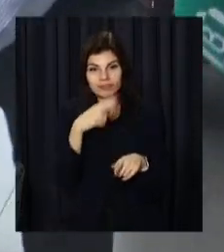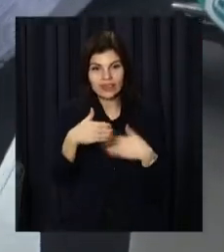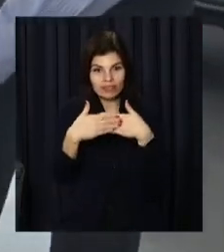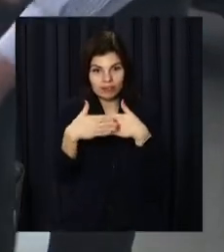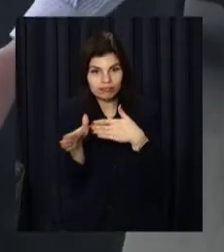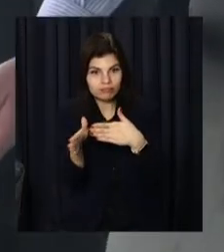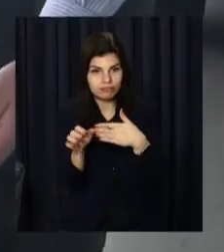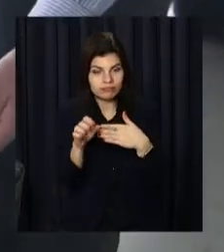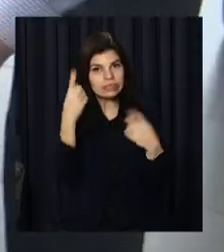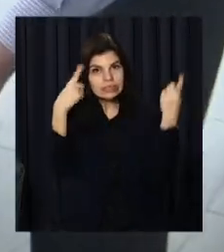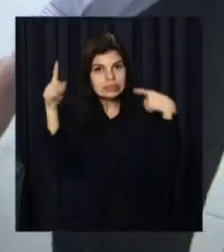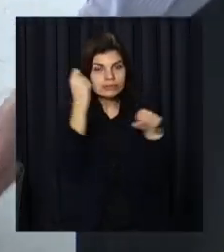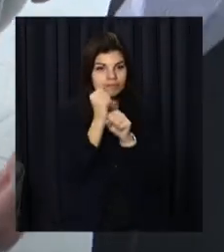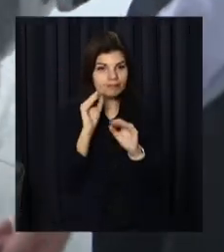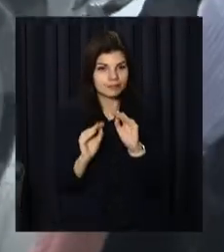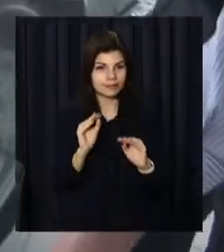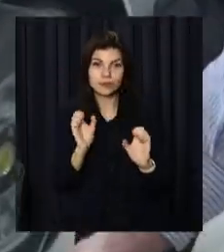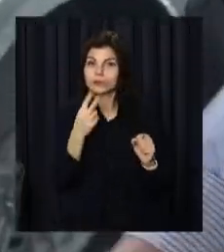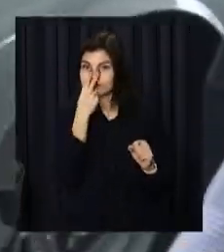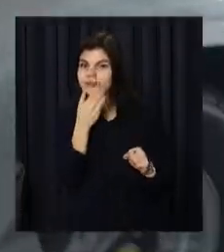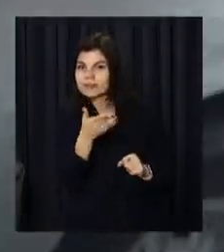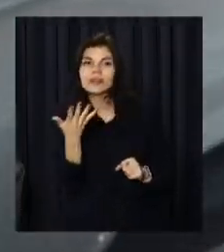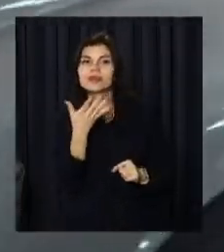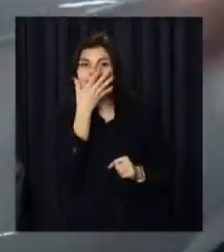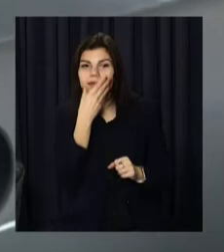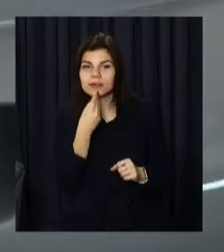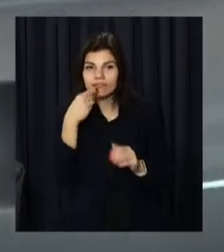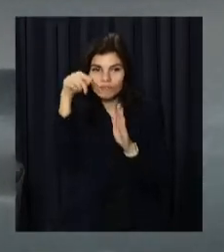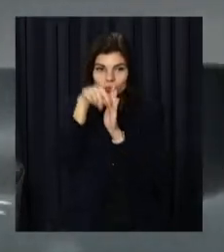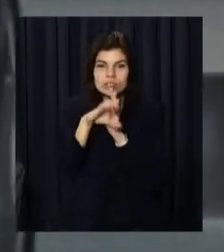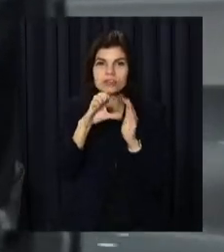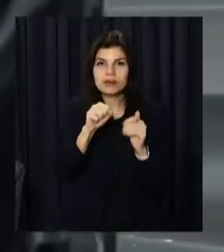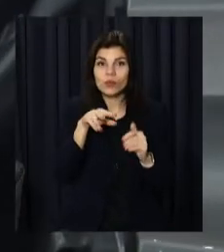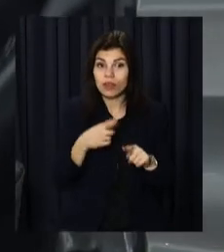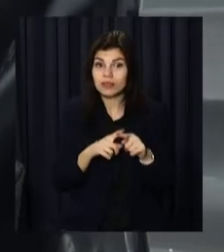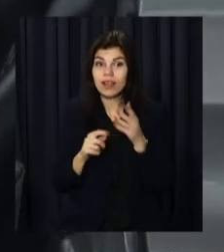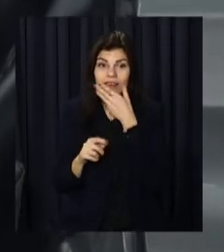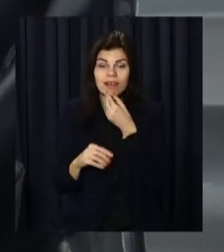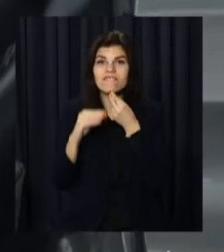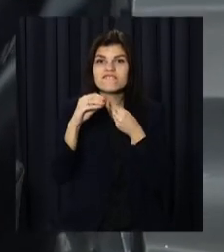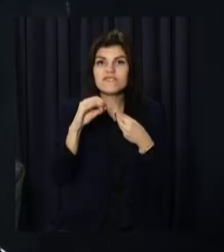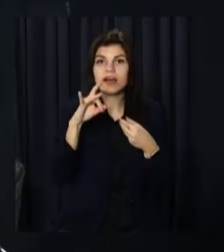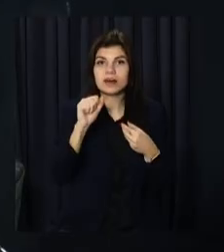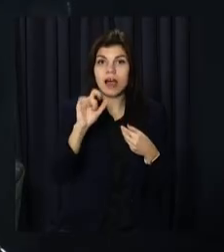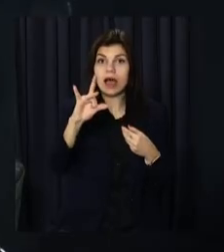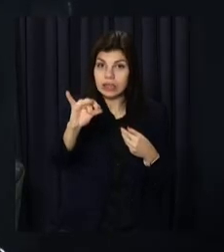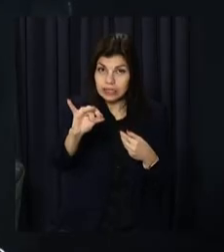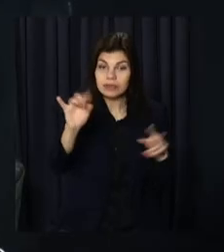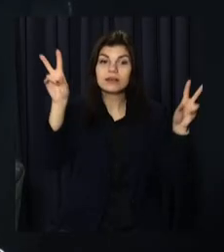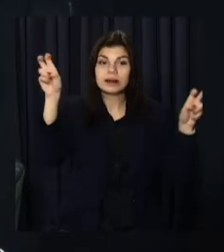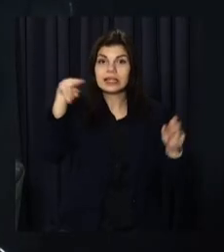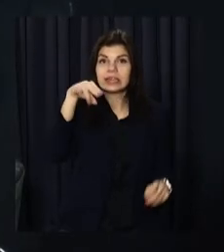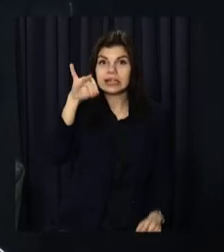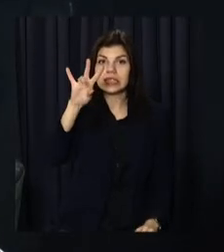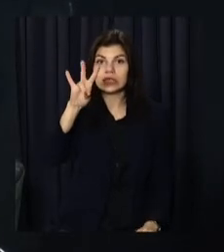відкриваються. Можете подивитися, який в неї гарний салон. Ця красуня – «Феррарі Діно». Одна із двох з